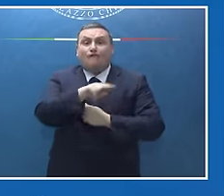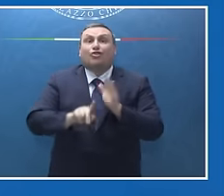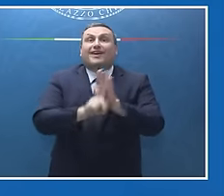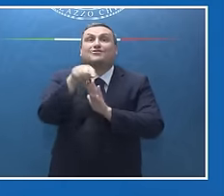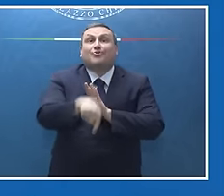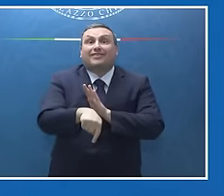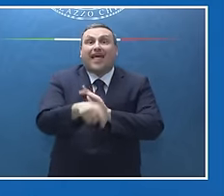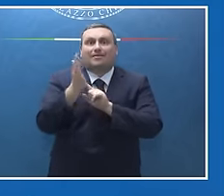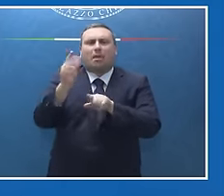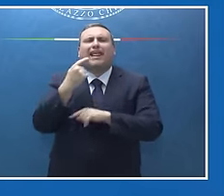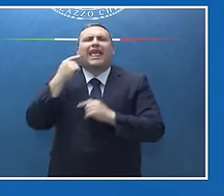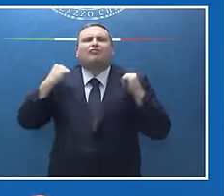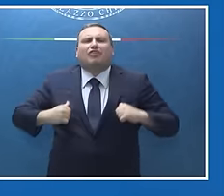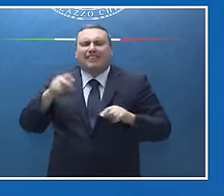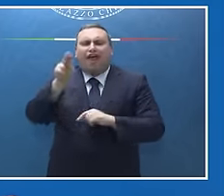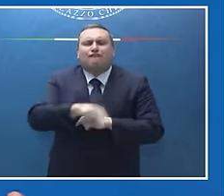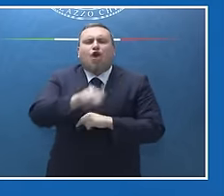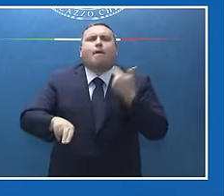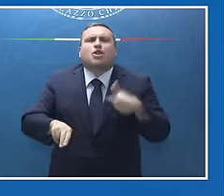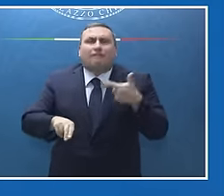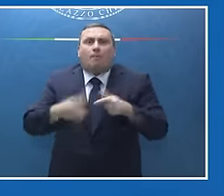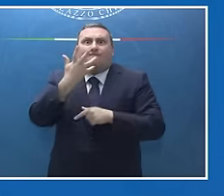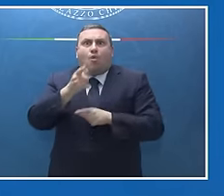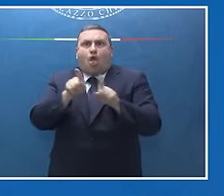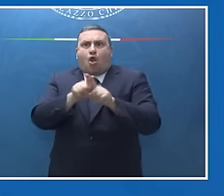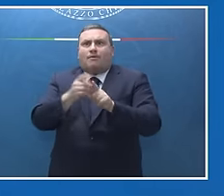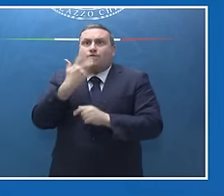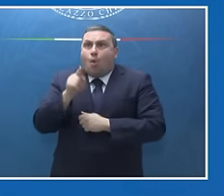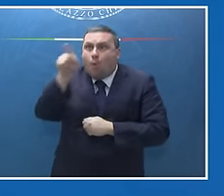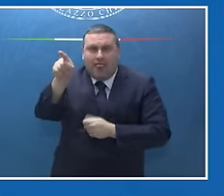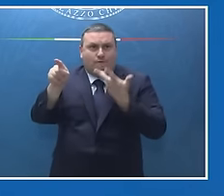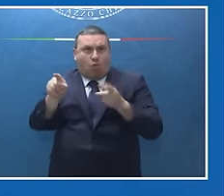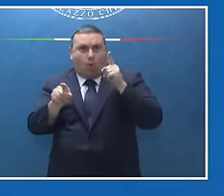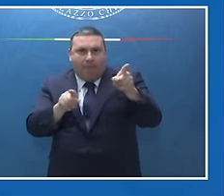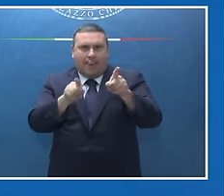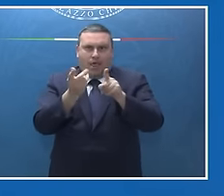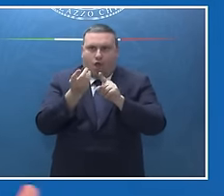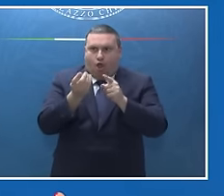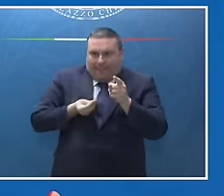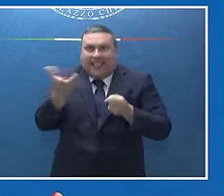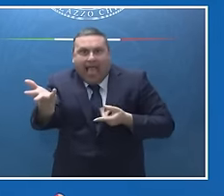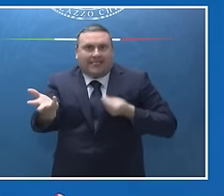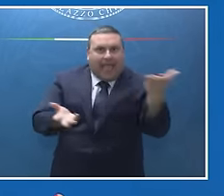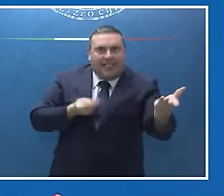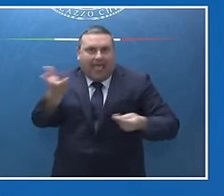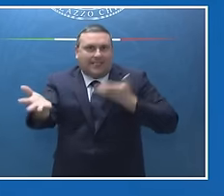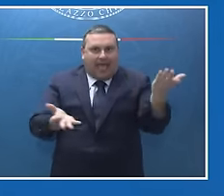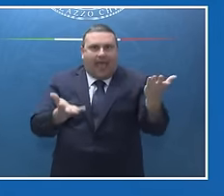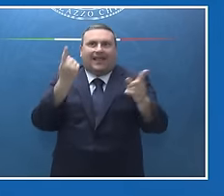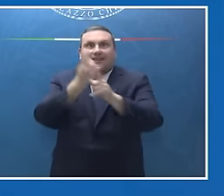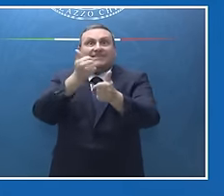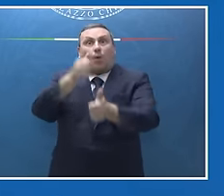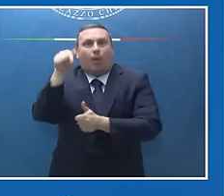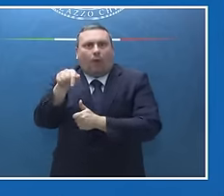cittadini votano per una ragione, votano per dare le indicazioni a chi ha la responsabilità della politica su quale debba essere la linea da